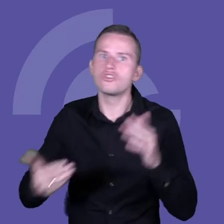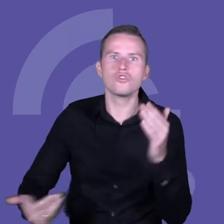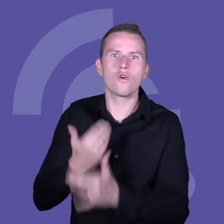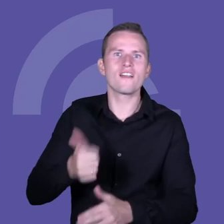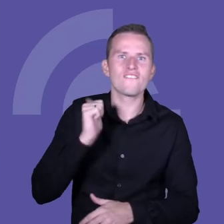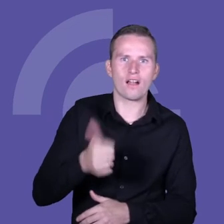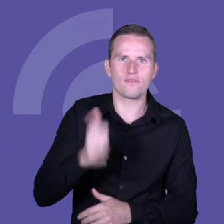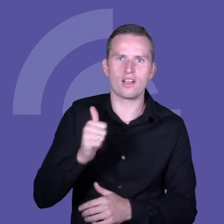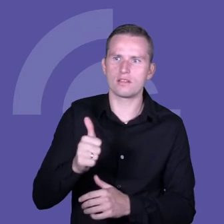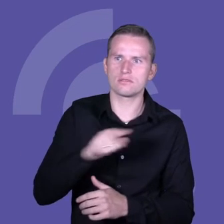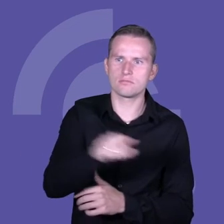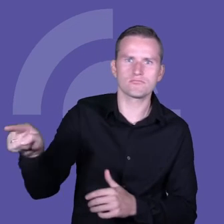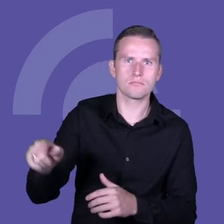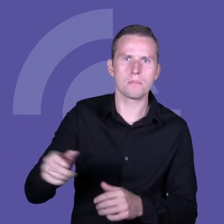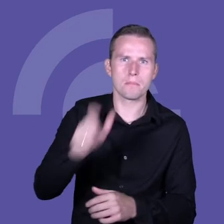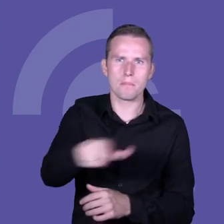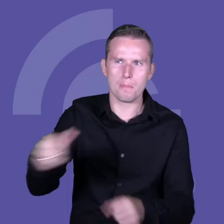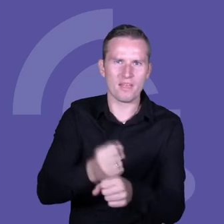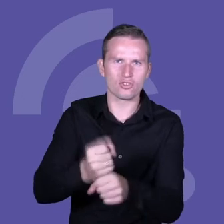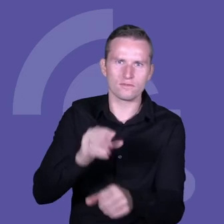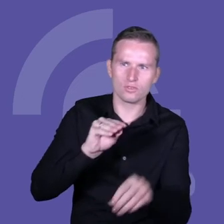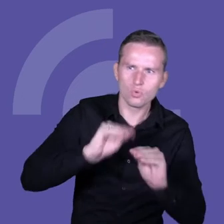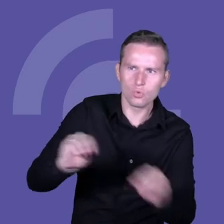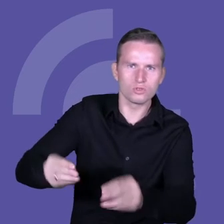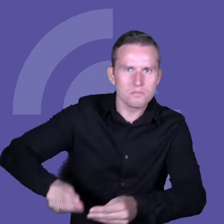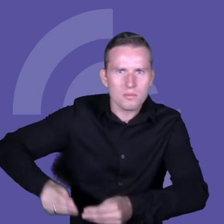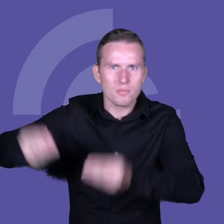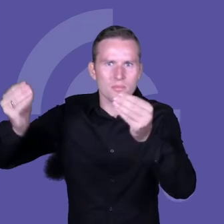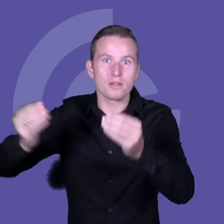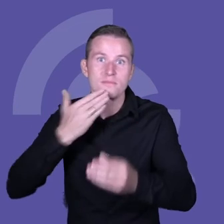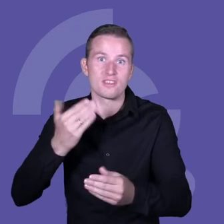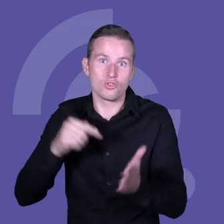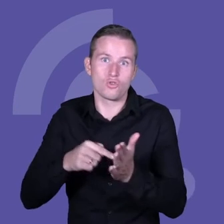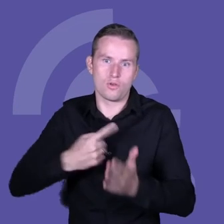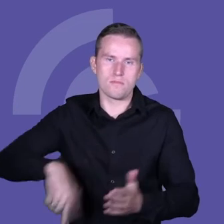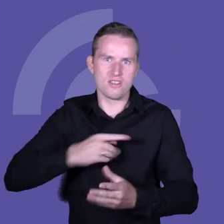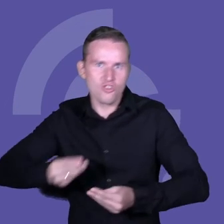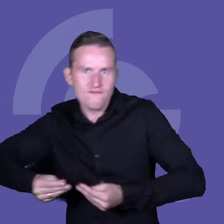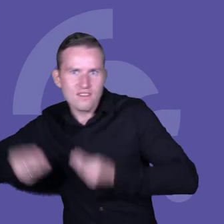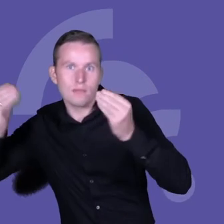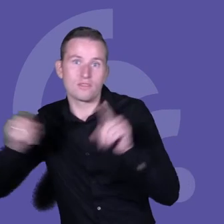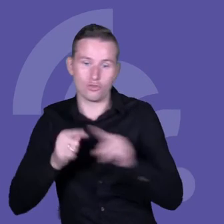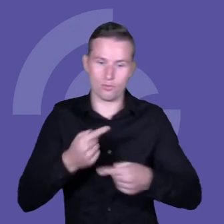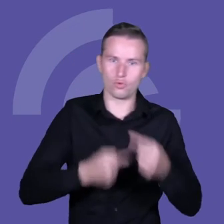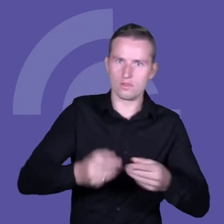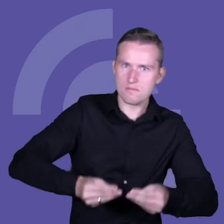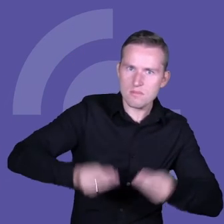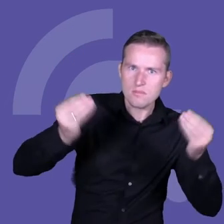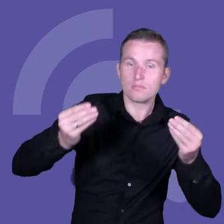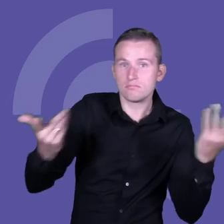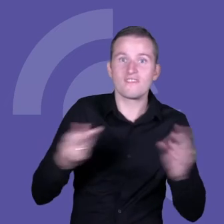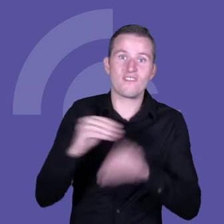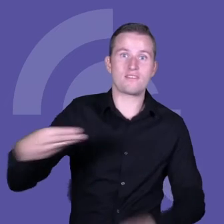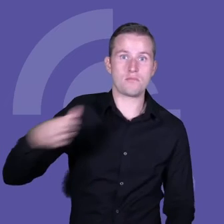którym my się rozwijamy i możemy rozwijać produkty. No i też mogą nam więcej płacić. Im bardziej